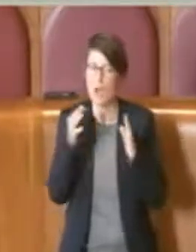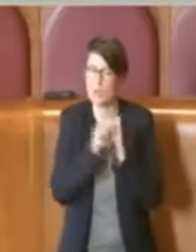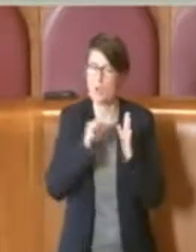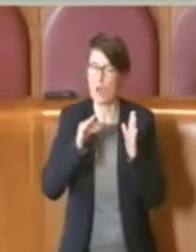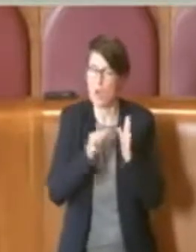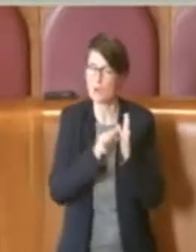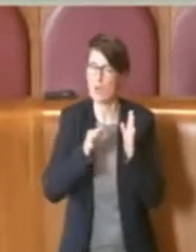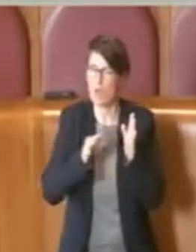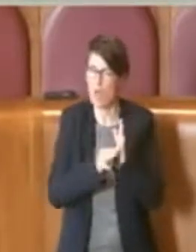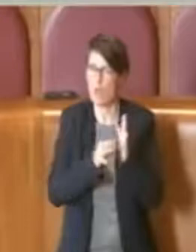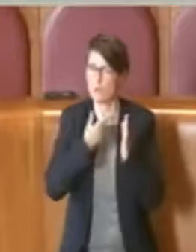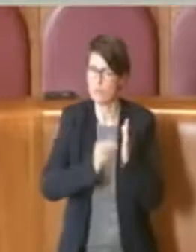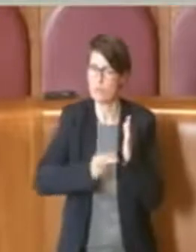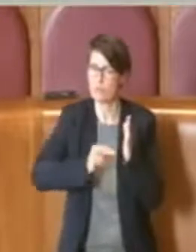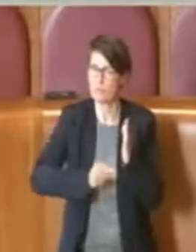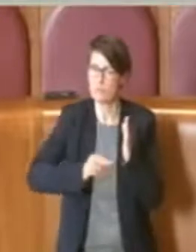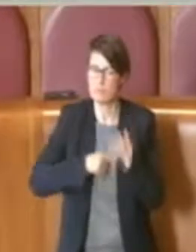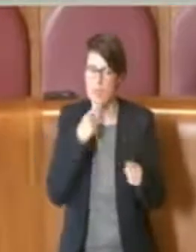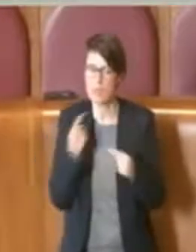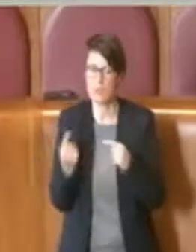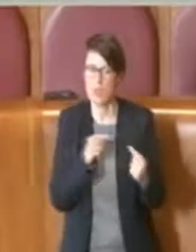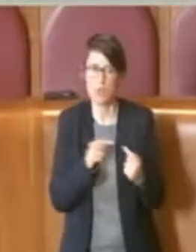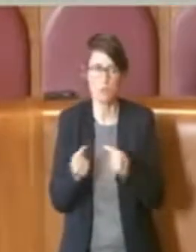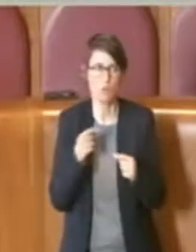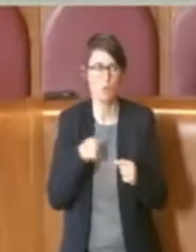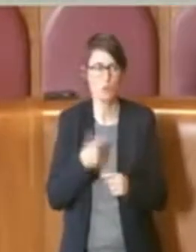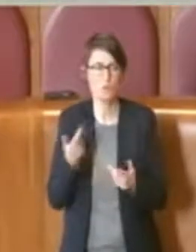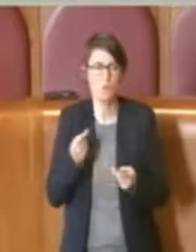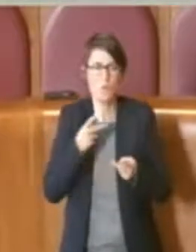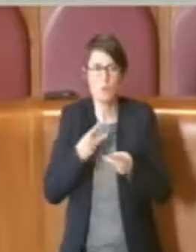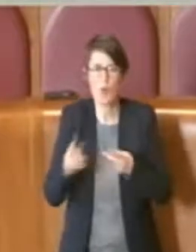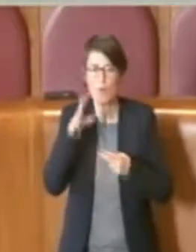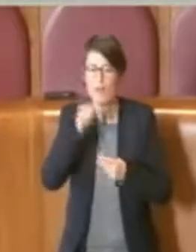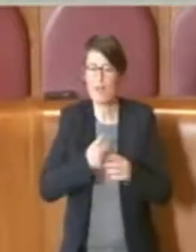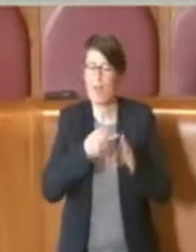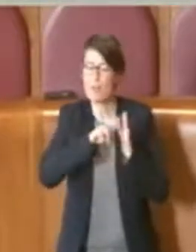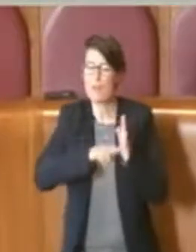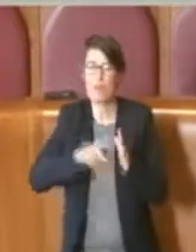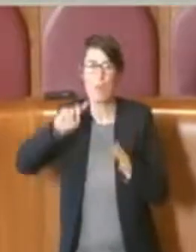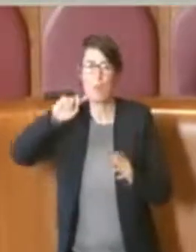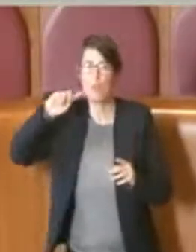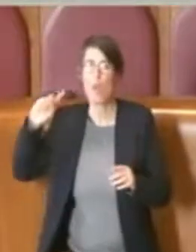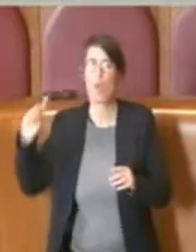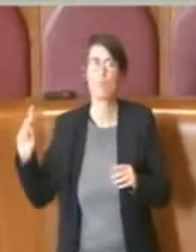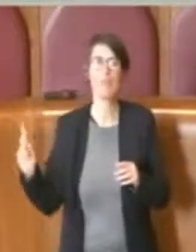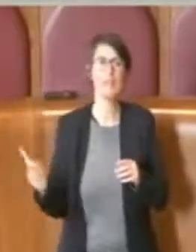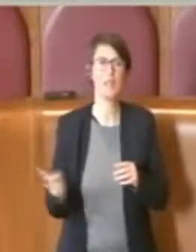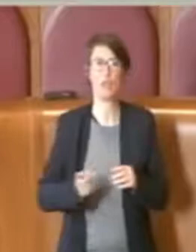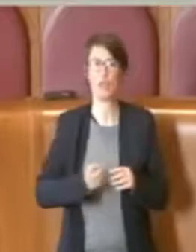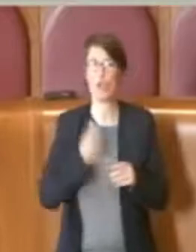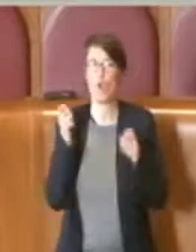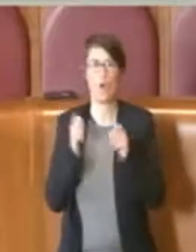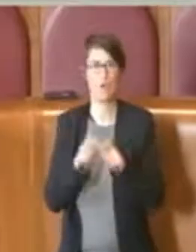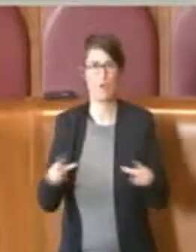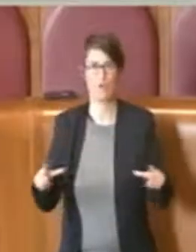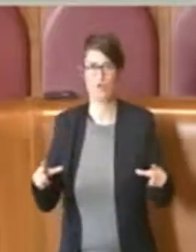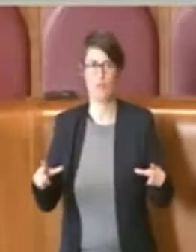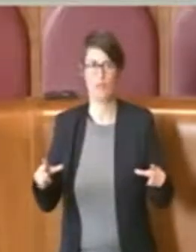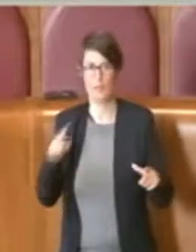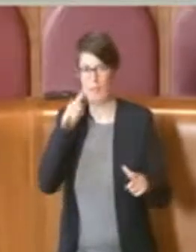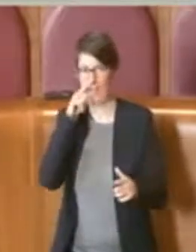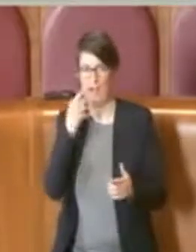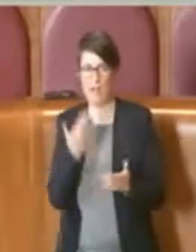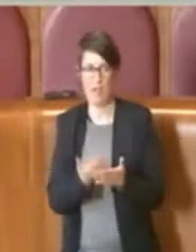'articolo qual è il miglior regolamento possibile che questa città possa approvare.